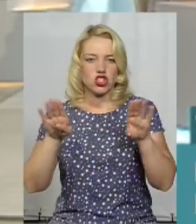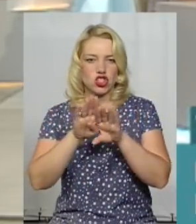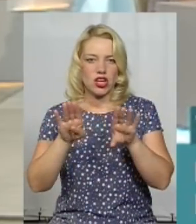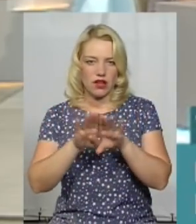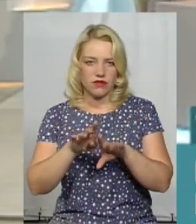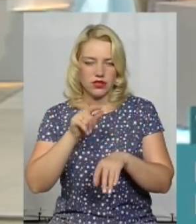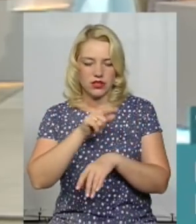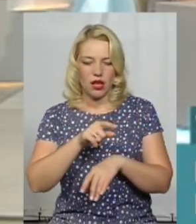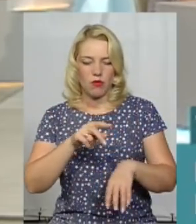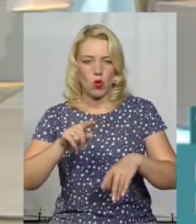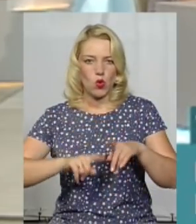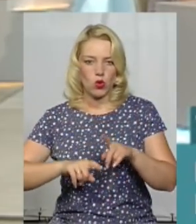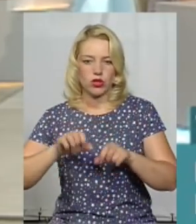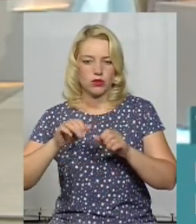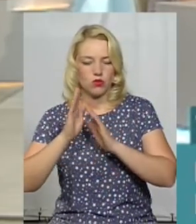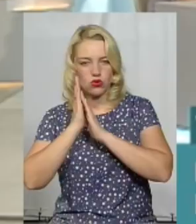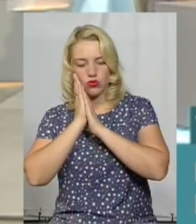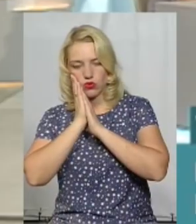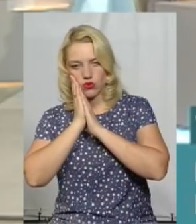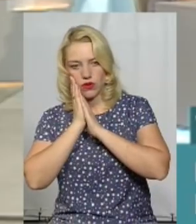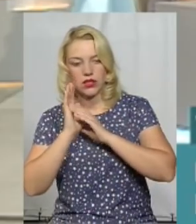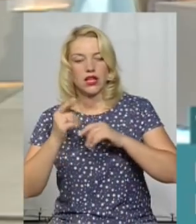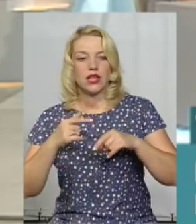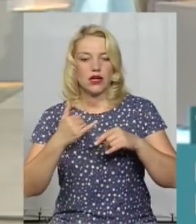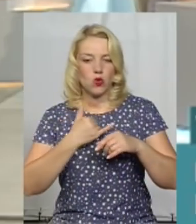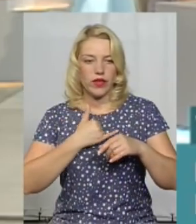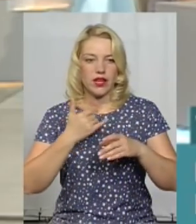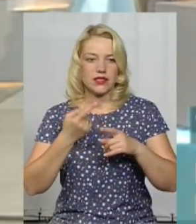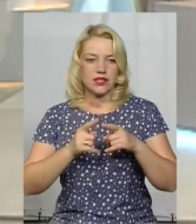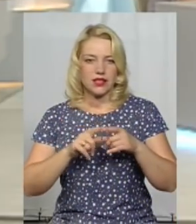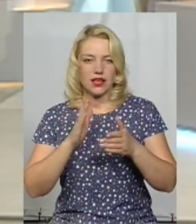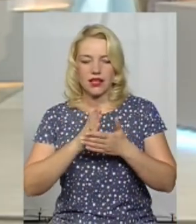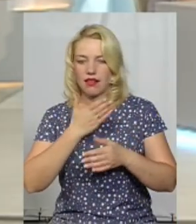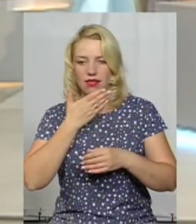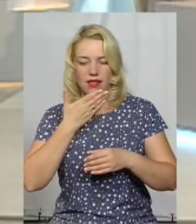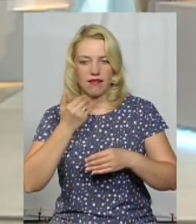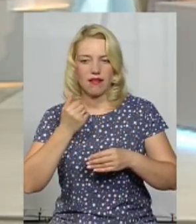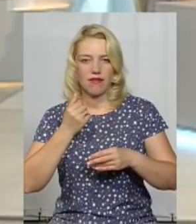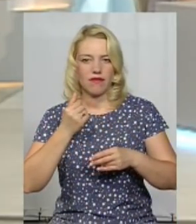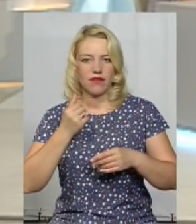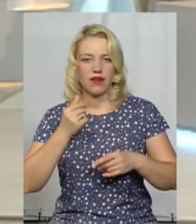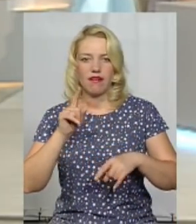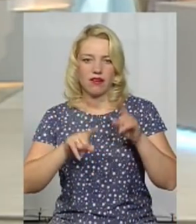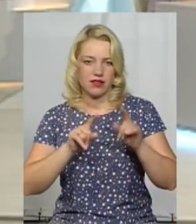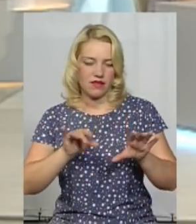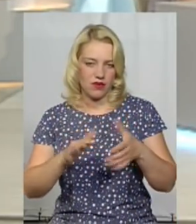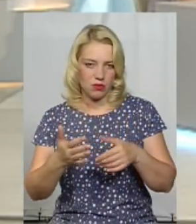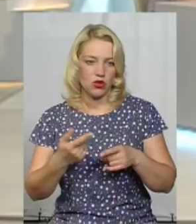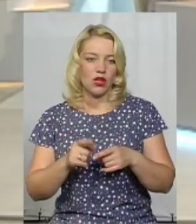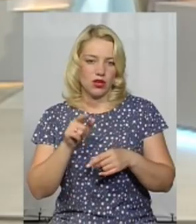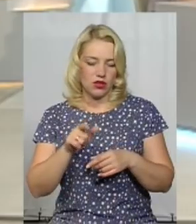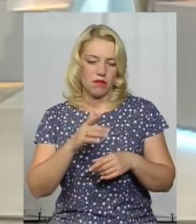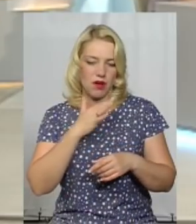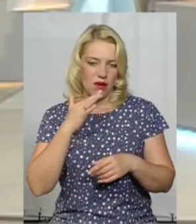родичі ночувати. І це в нас є досить нерідким випадком, тому що дійсно багато, в нас дуже